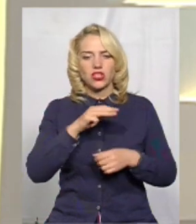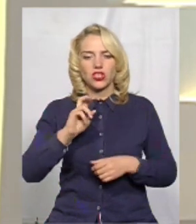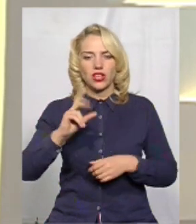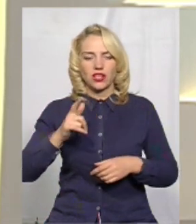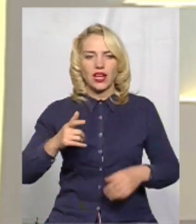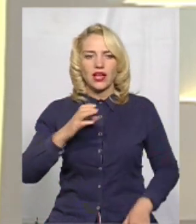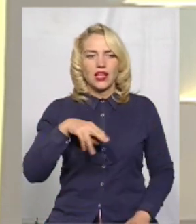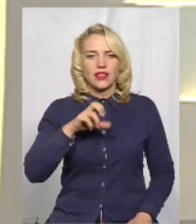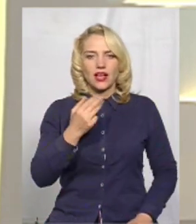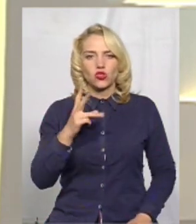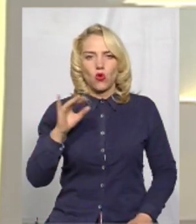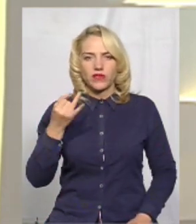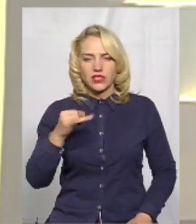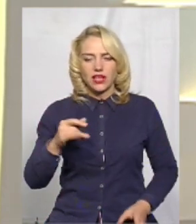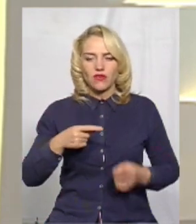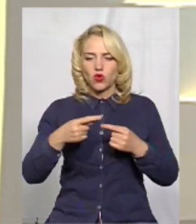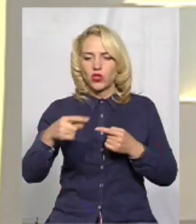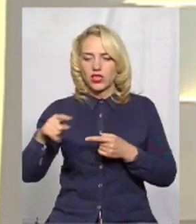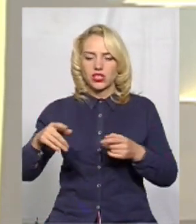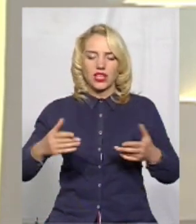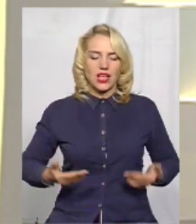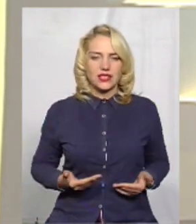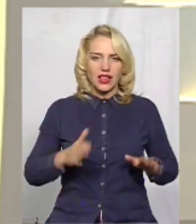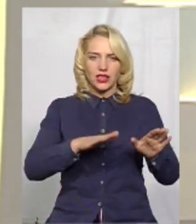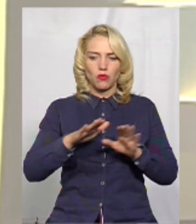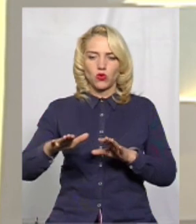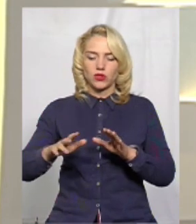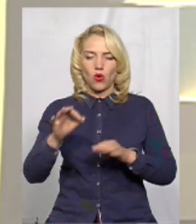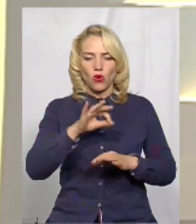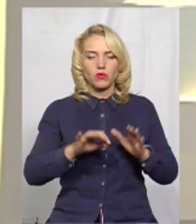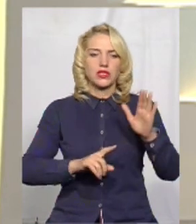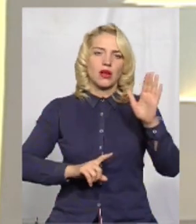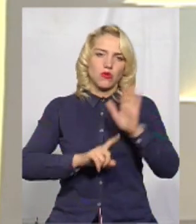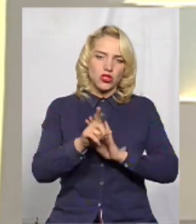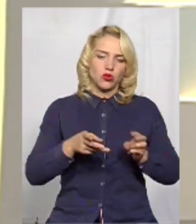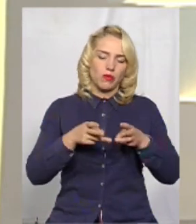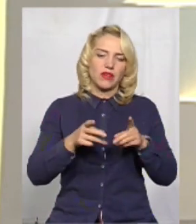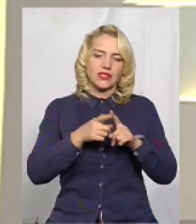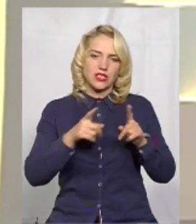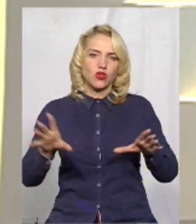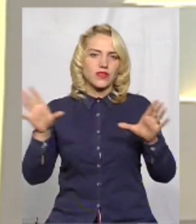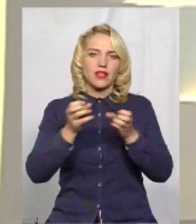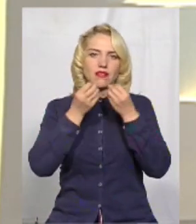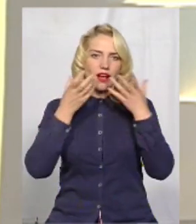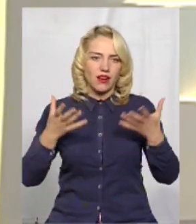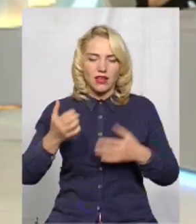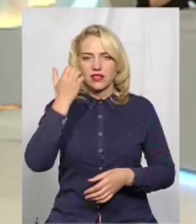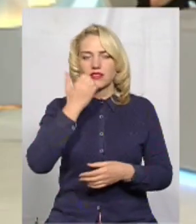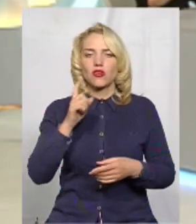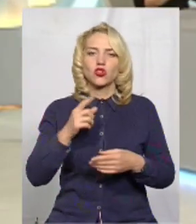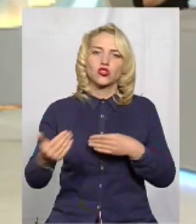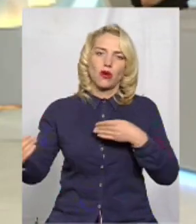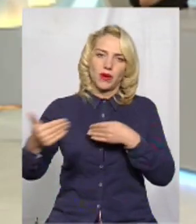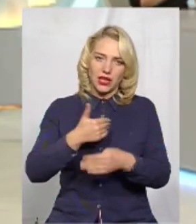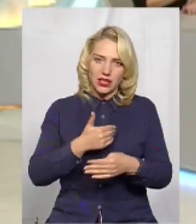господарства Сергія Дашковського, у решті населених пунктів області із початком опалювального сезону усе гаразд, пане Михайле, дякую, що